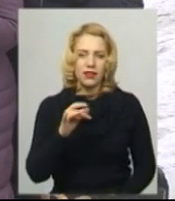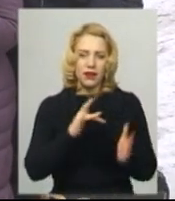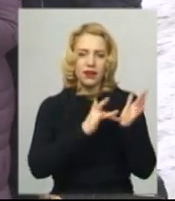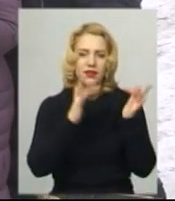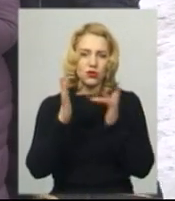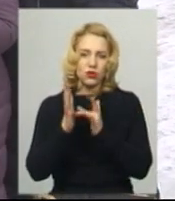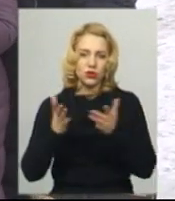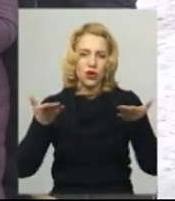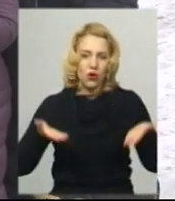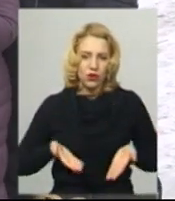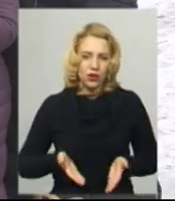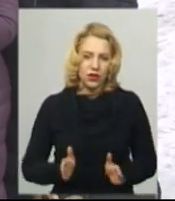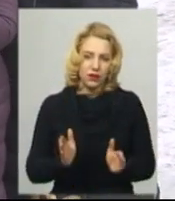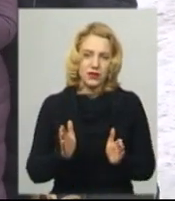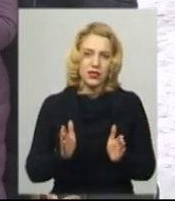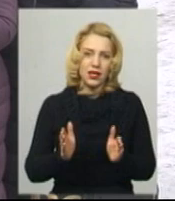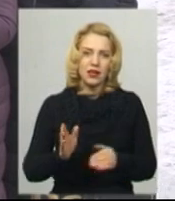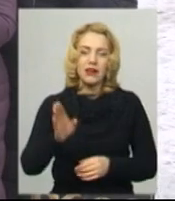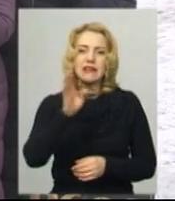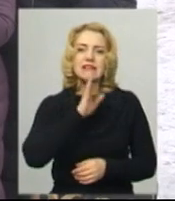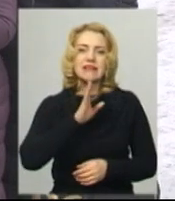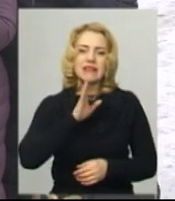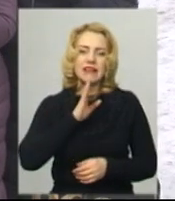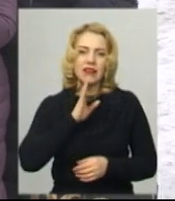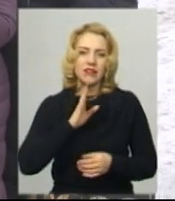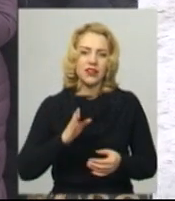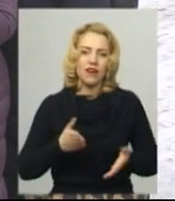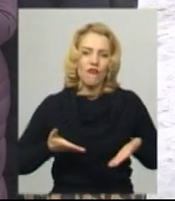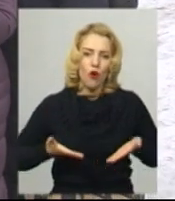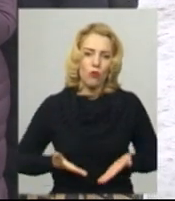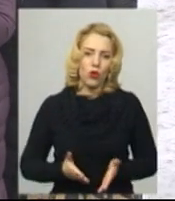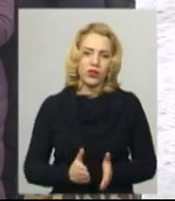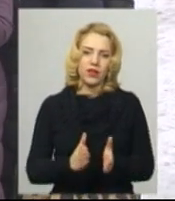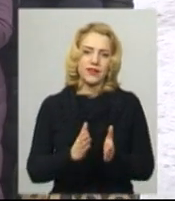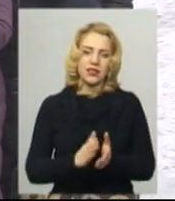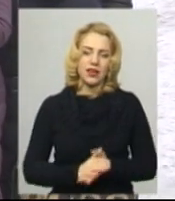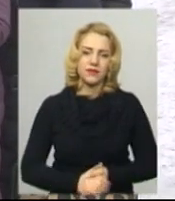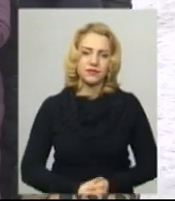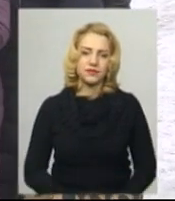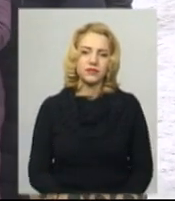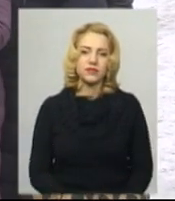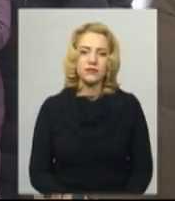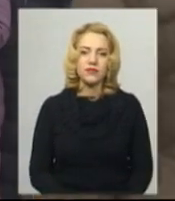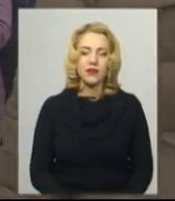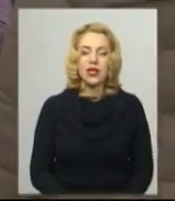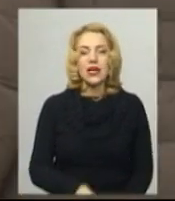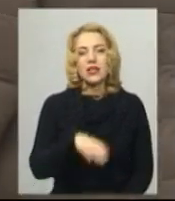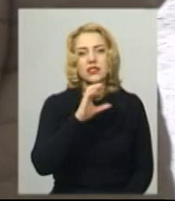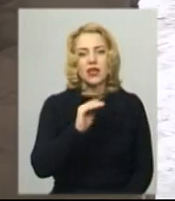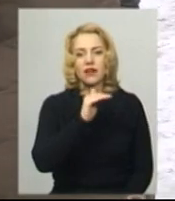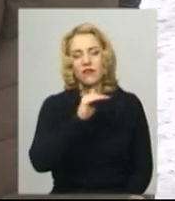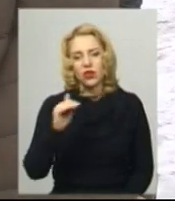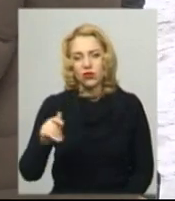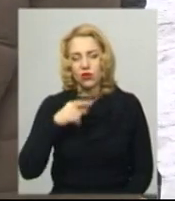Христос родився, з діви оплотився. Сергій Федорук розповідає,